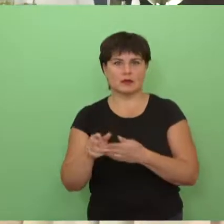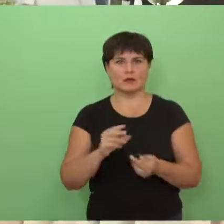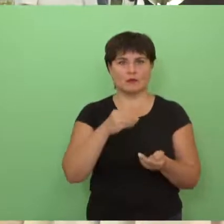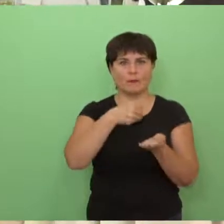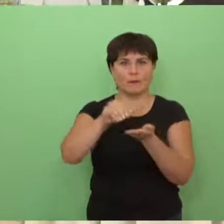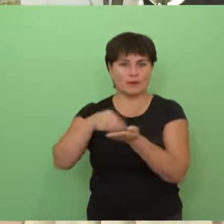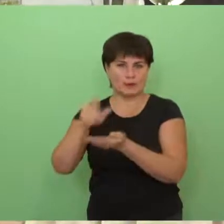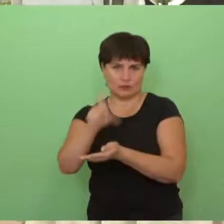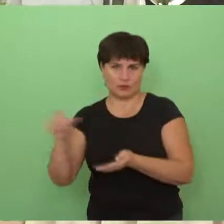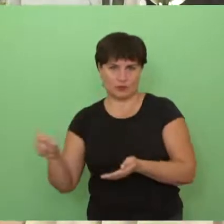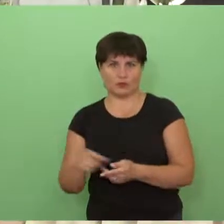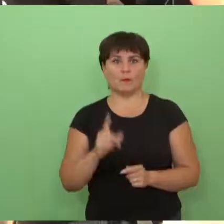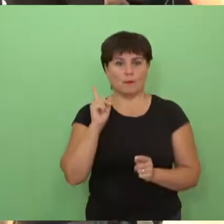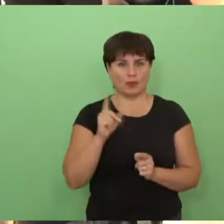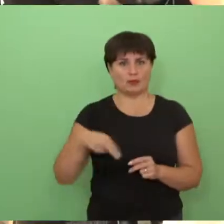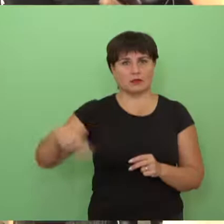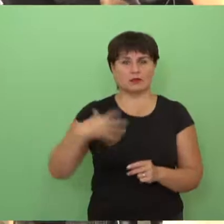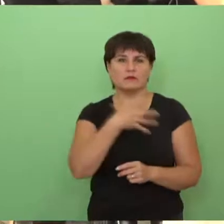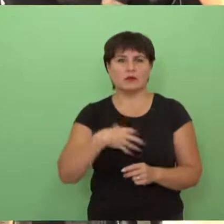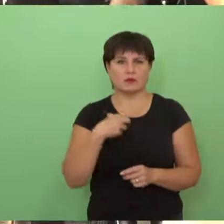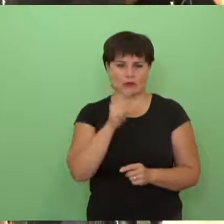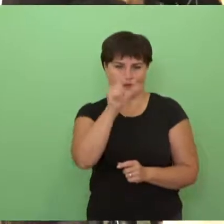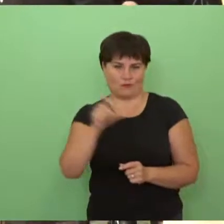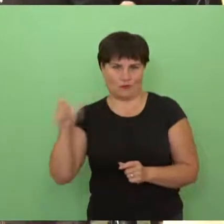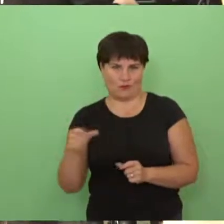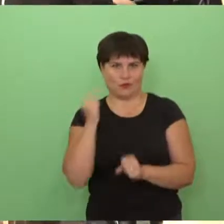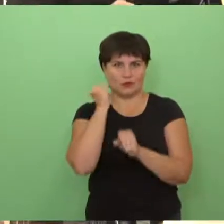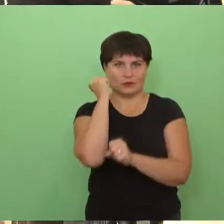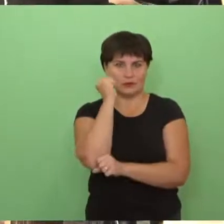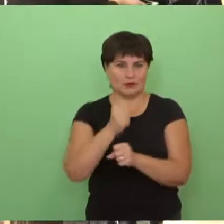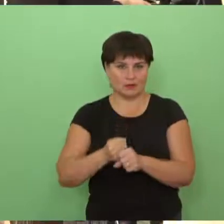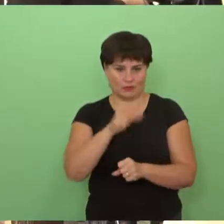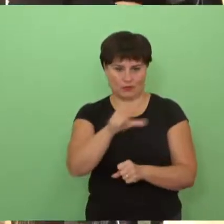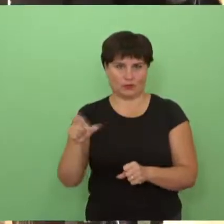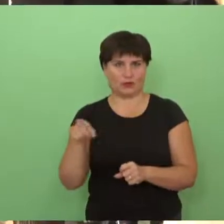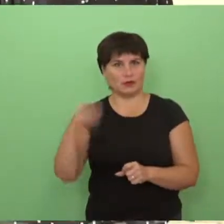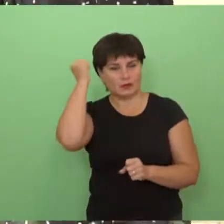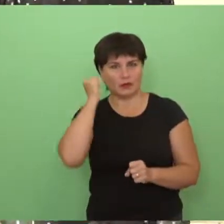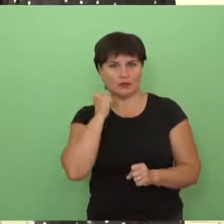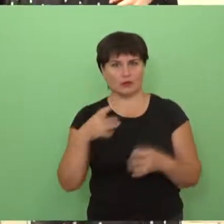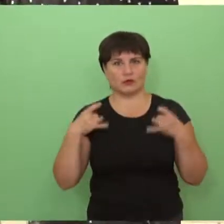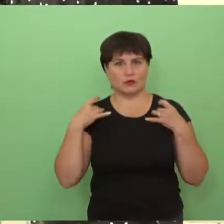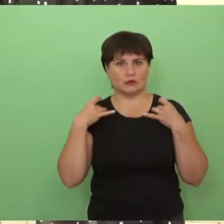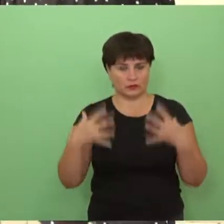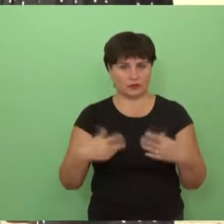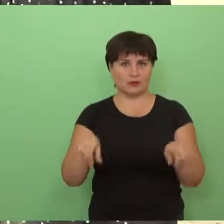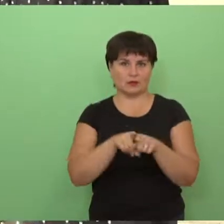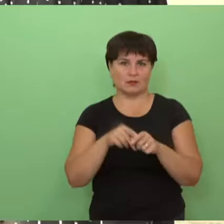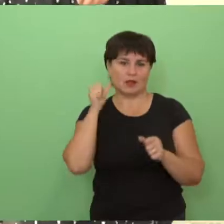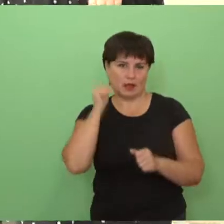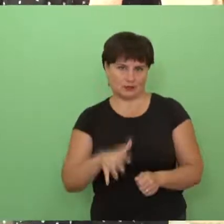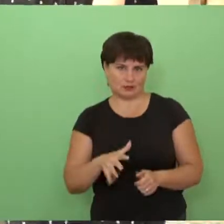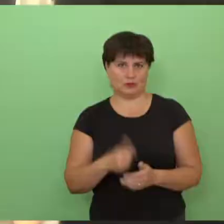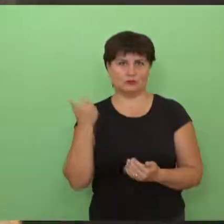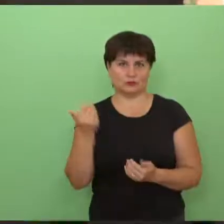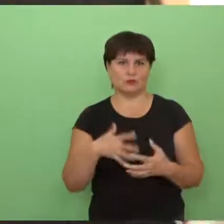direktoriu Saulius Grinkevičio svarbiausia – įmonėje dirbanti žmonės. Jiems dėkojama ne tik šventėje, bet ir kiekvieną